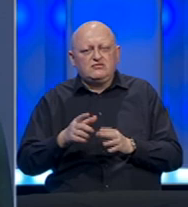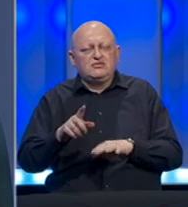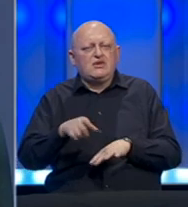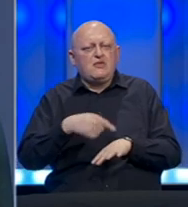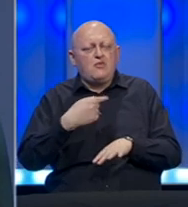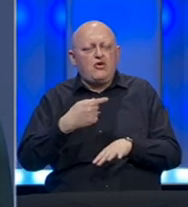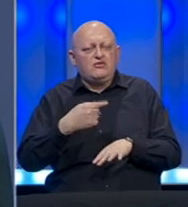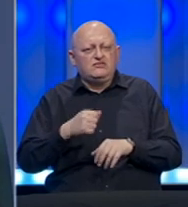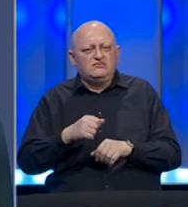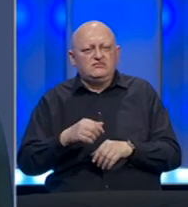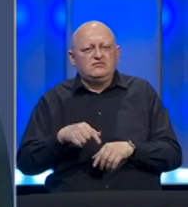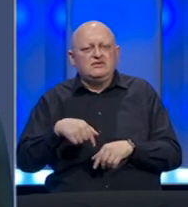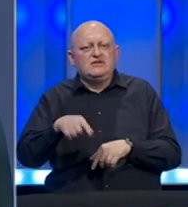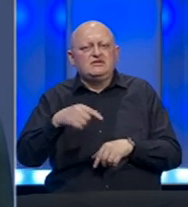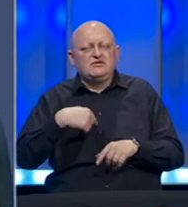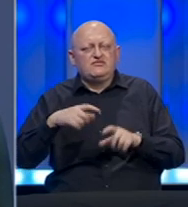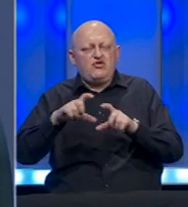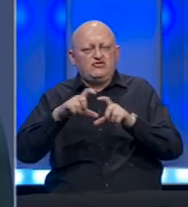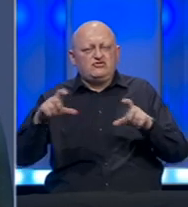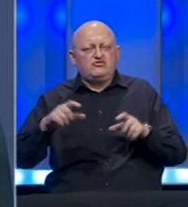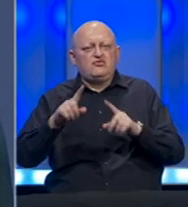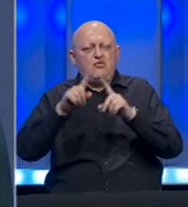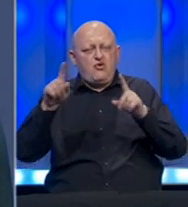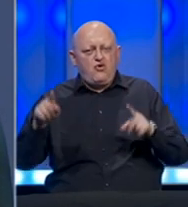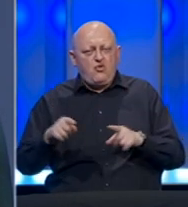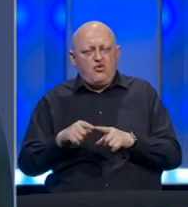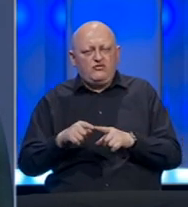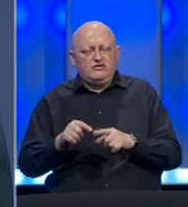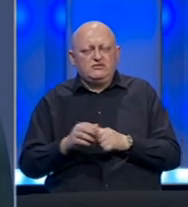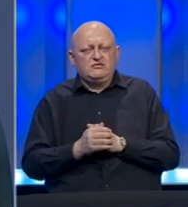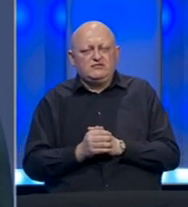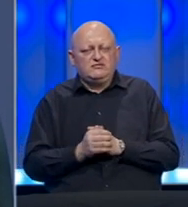također ispred svoje institucije, u okvirima, dakle,